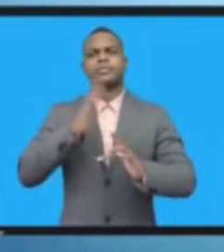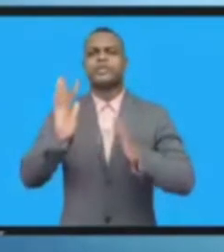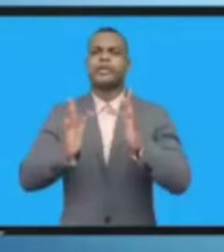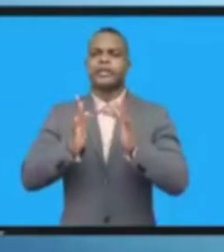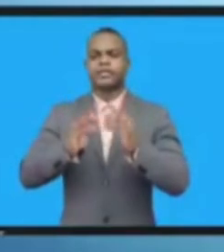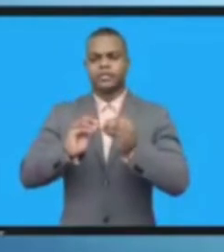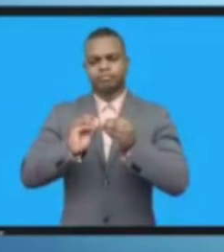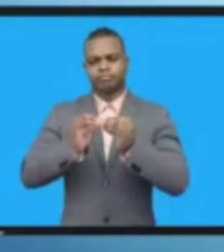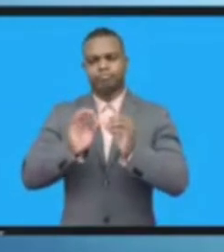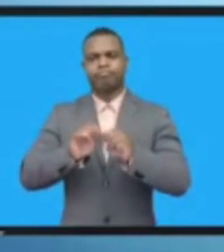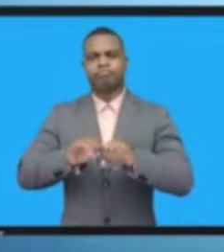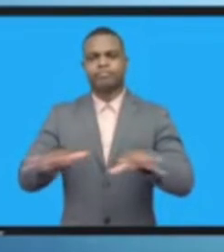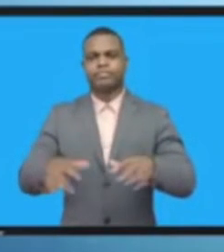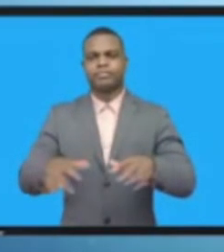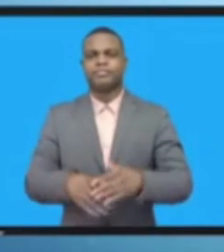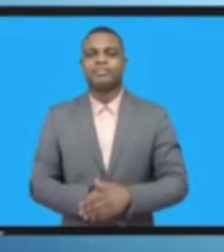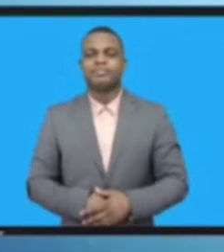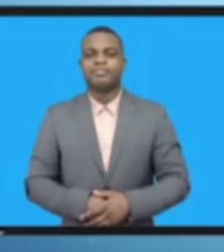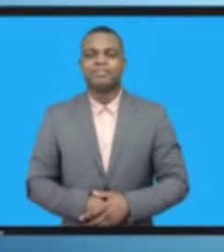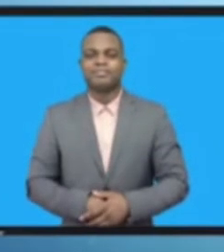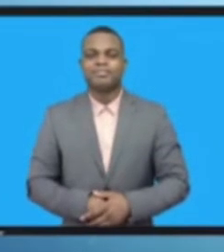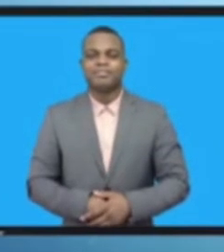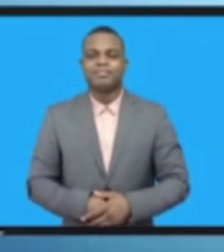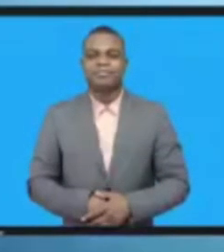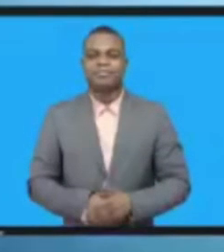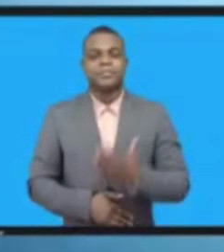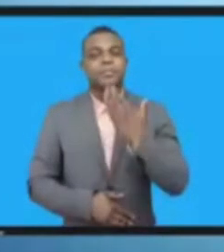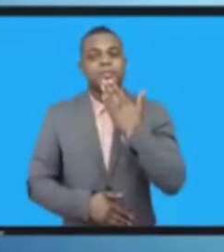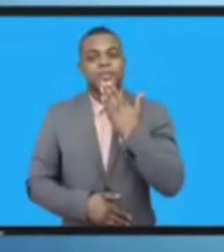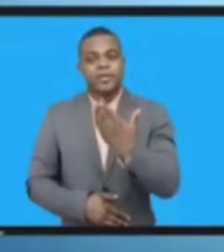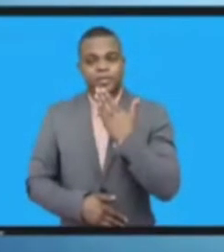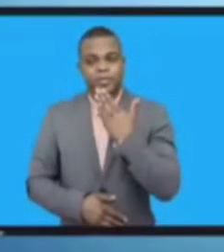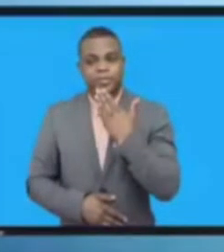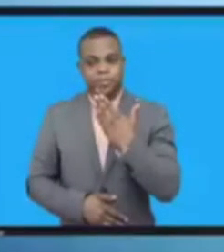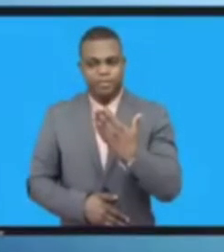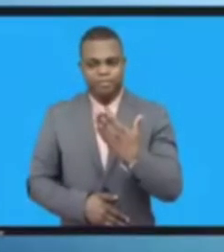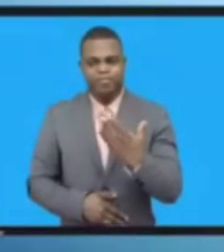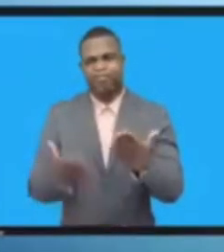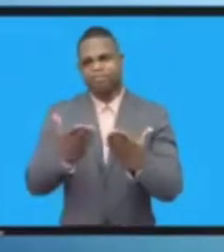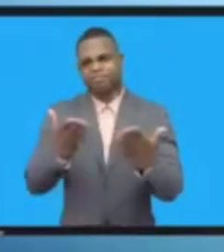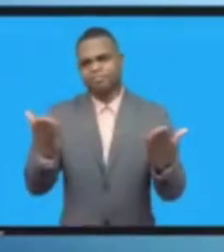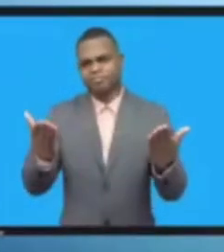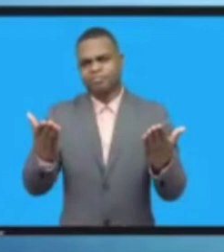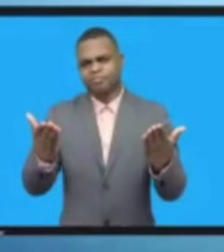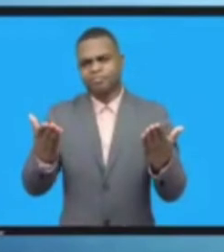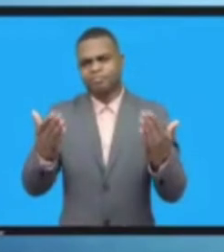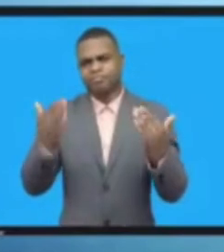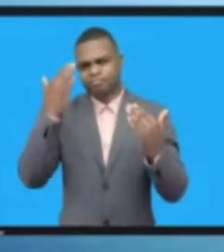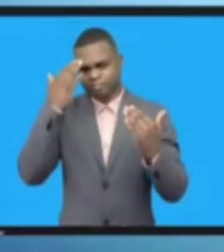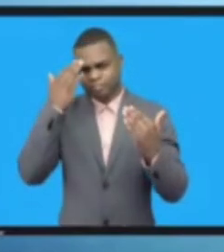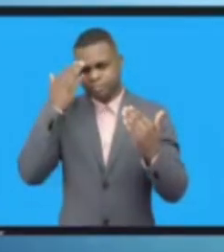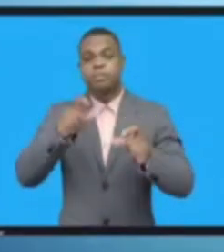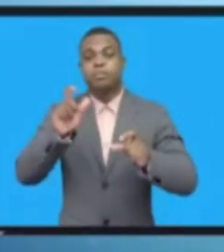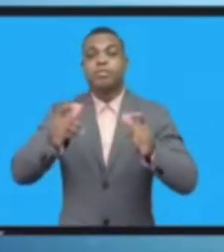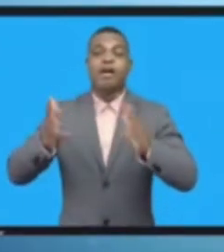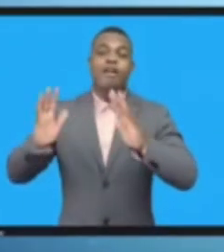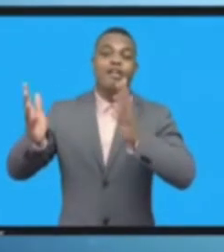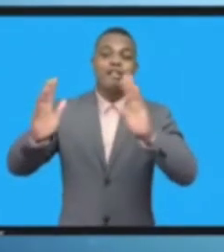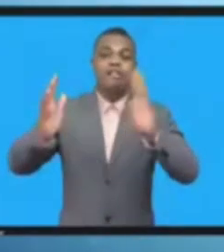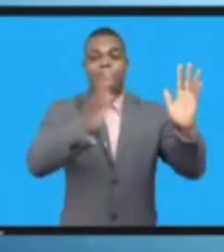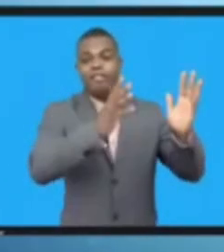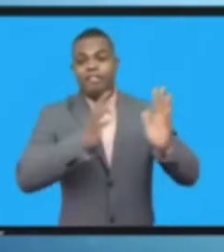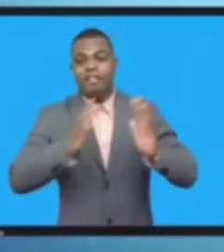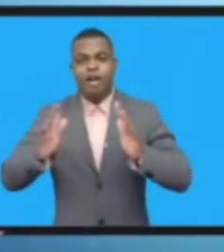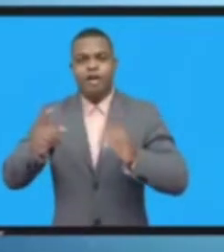عندما يصفق الحضور قبل أن تتلفظ بكلمة فقد يكون